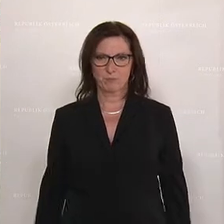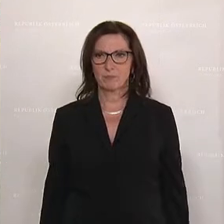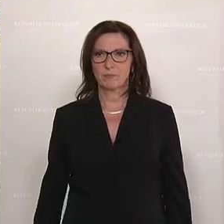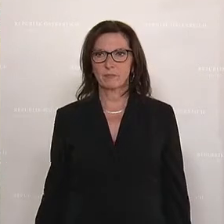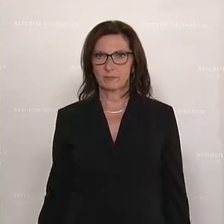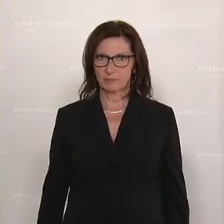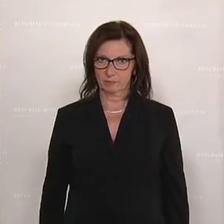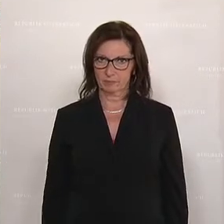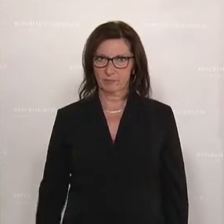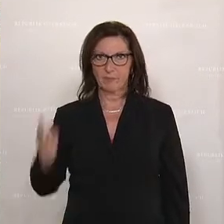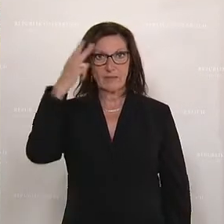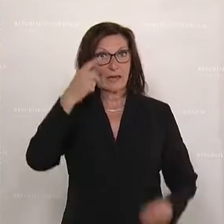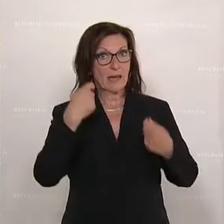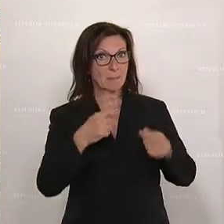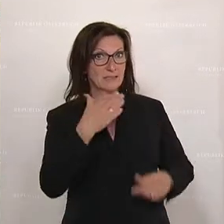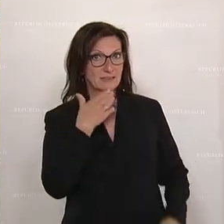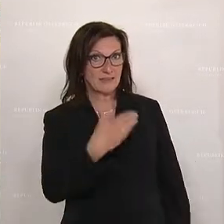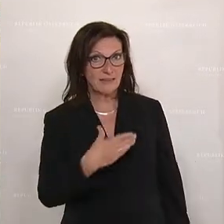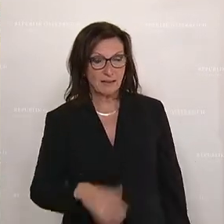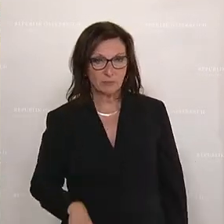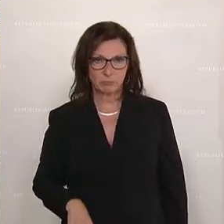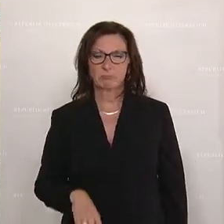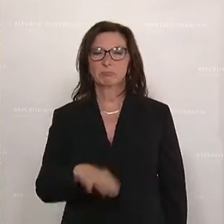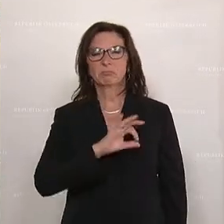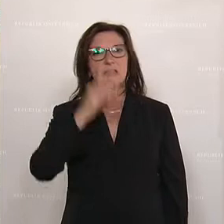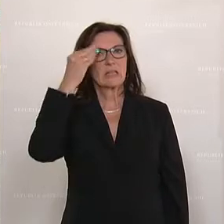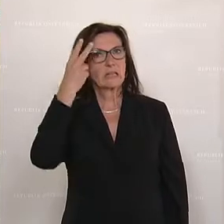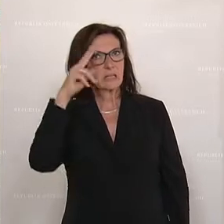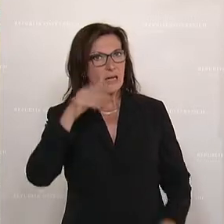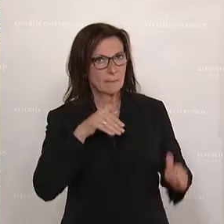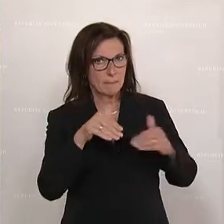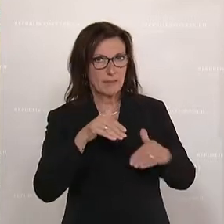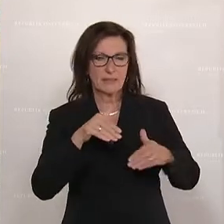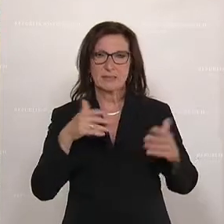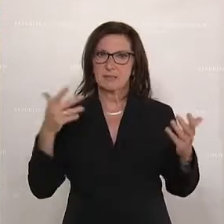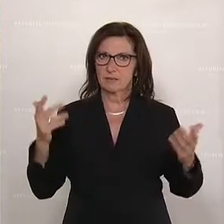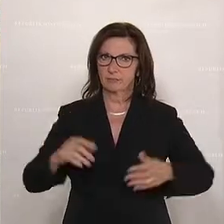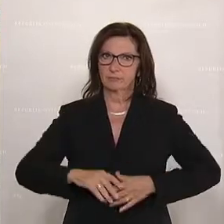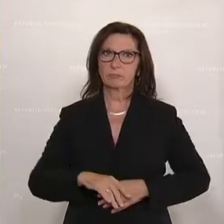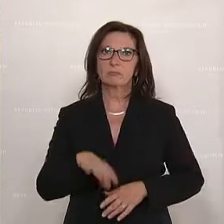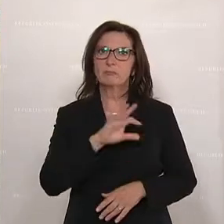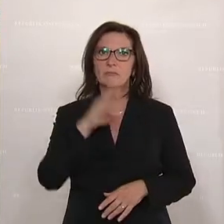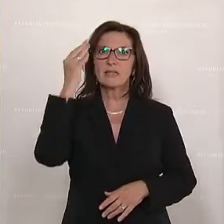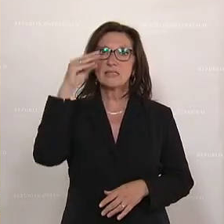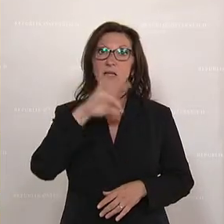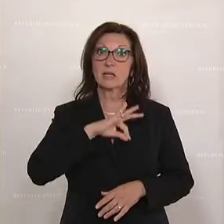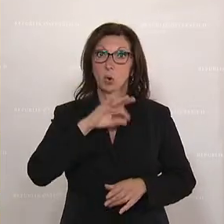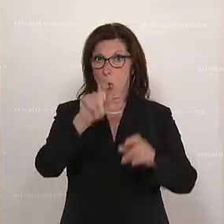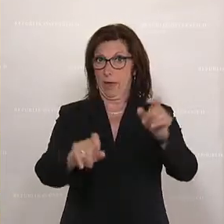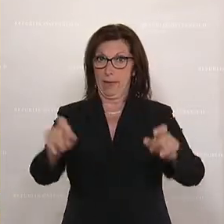Danke, Herr Präsident, geschätzte Herr Minister, geschätzte Kolleginnen und Kollegen.